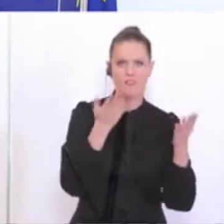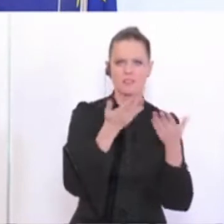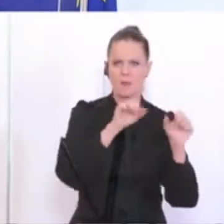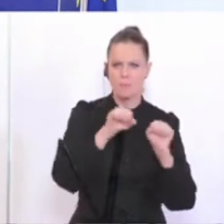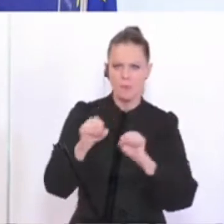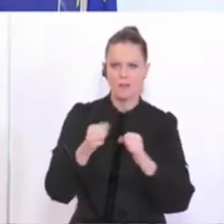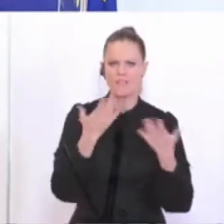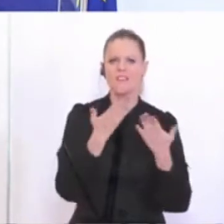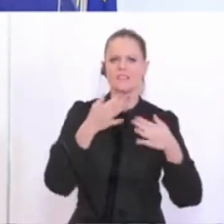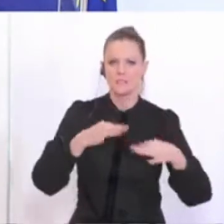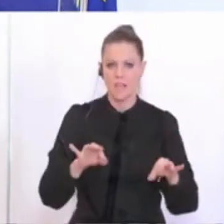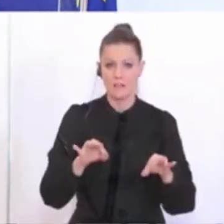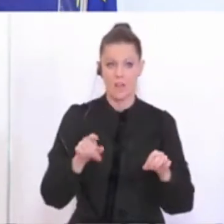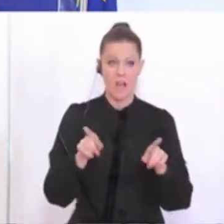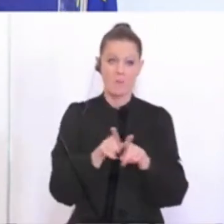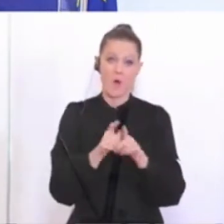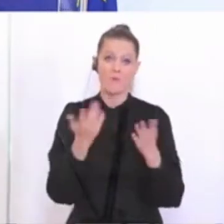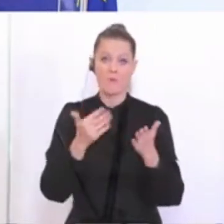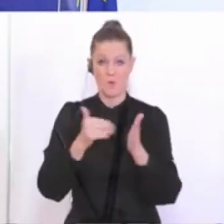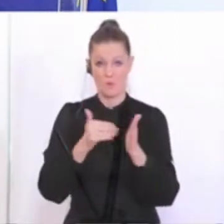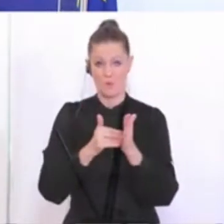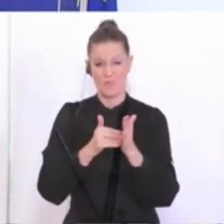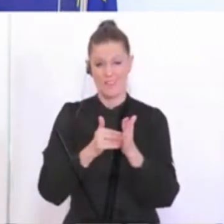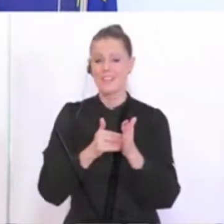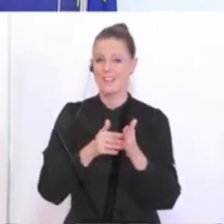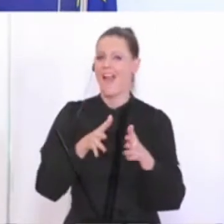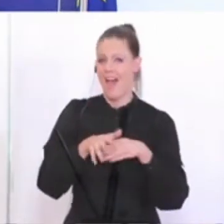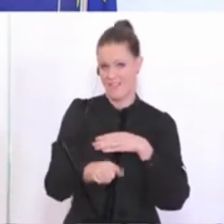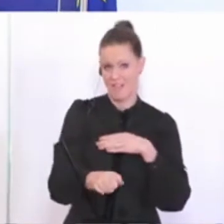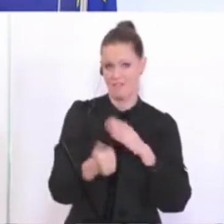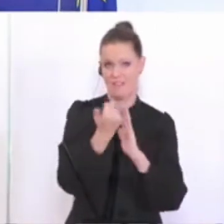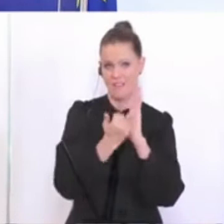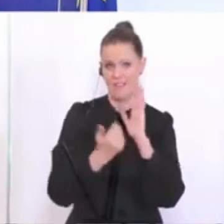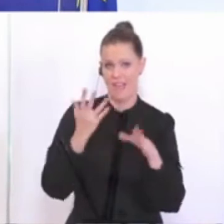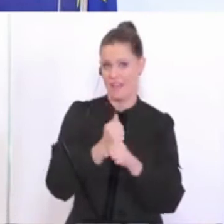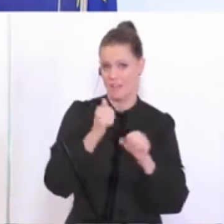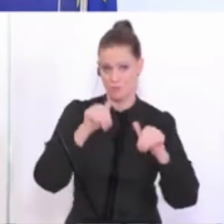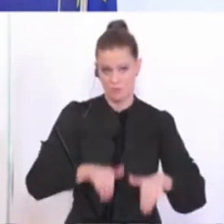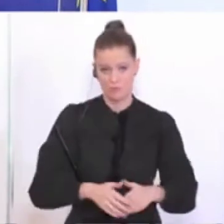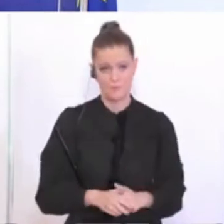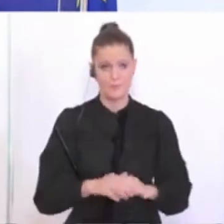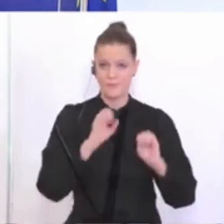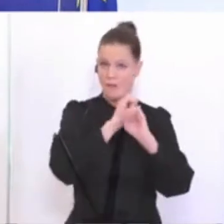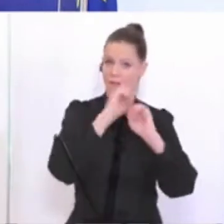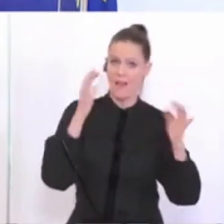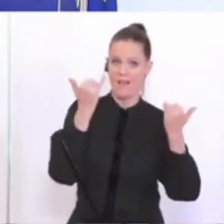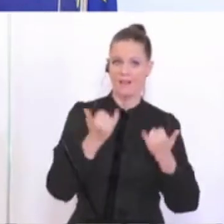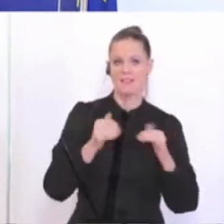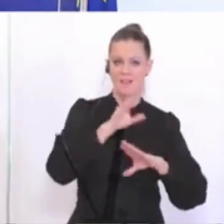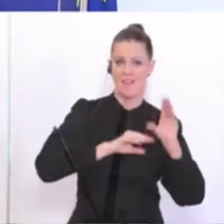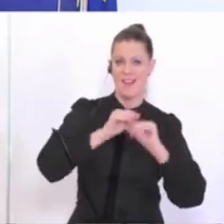aber auch dort natürlich dann, wo es notwendig ist, einzuschreiten und auf die Einhaltung der Regeln zu achten. Denn natürlich fällt es jetzt den